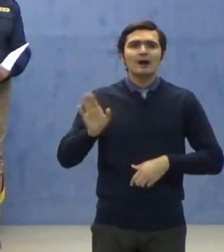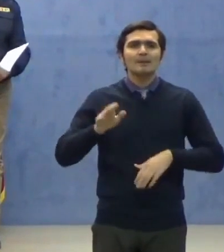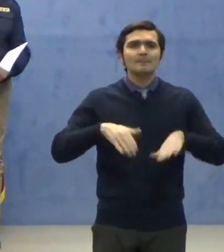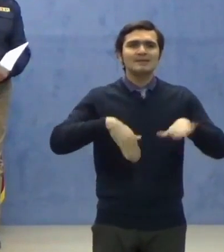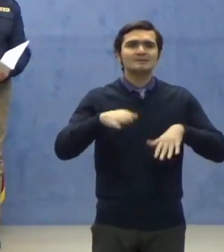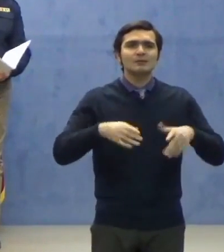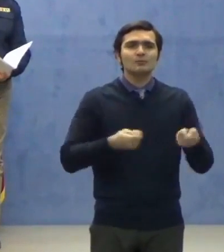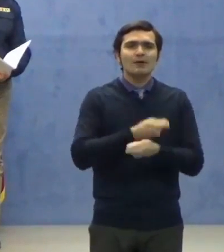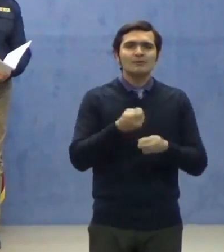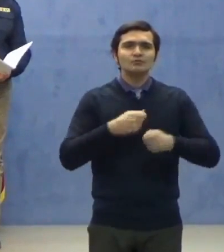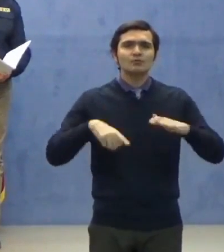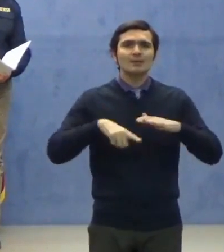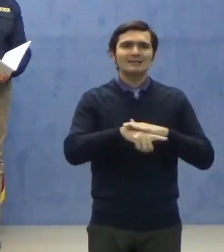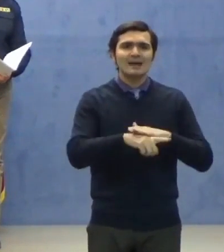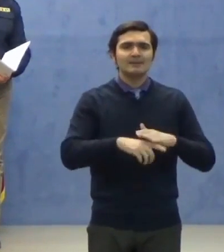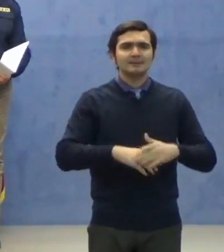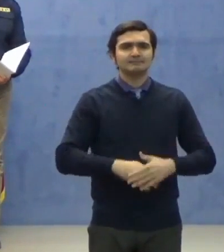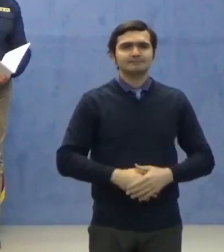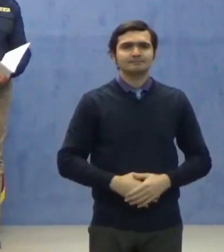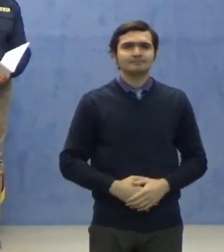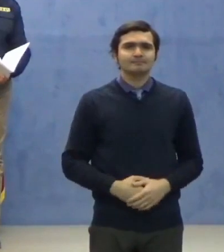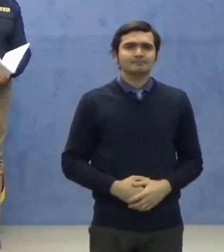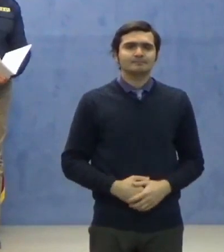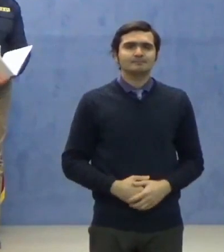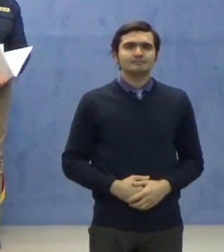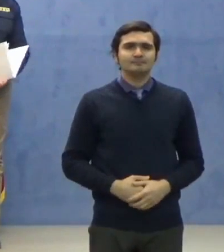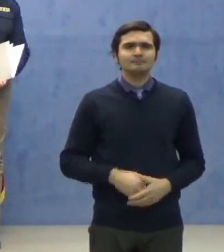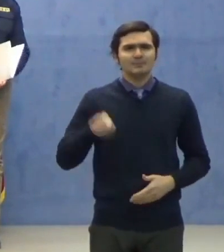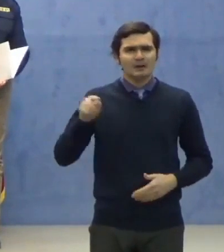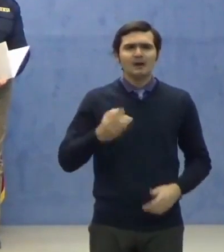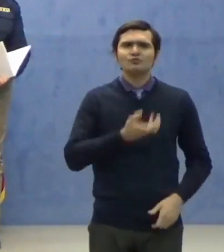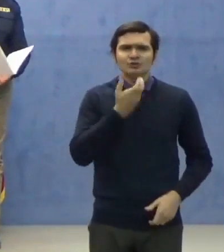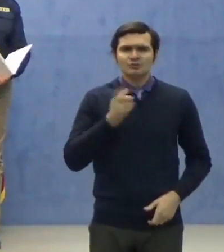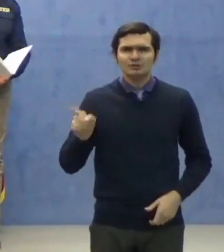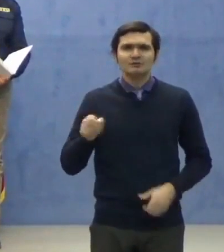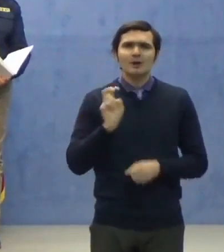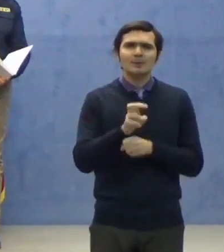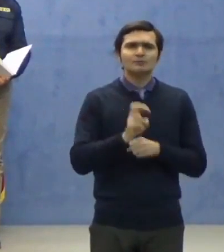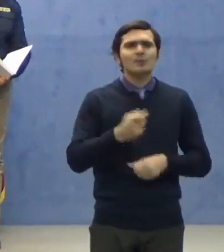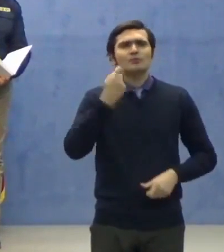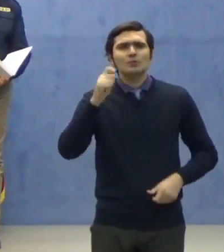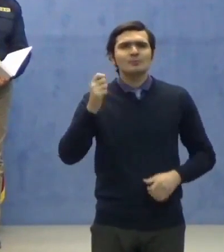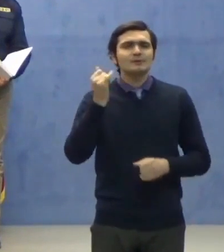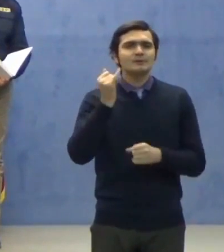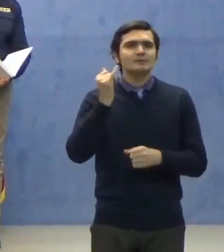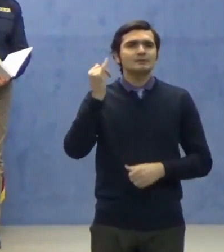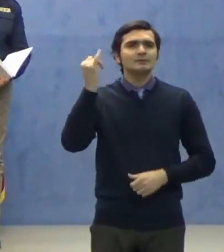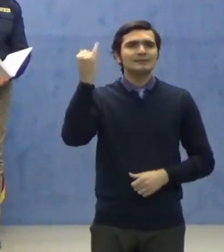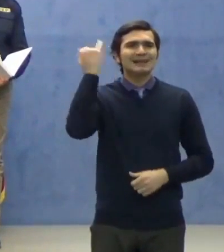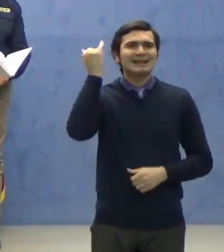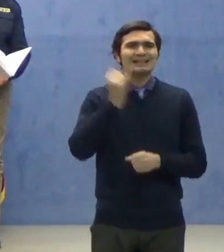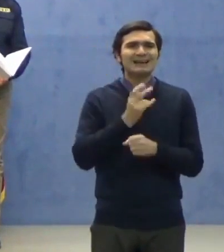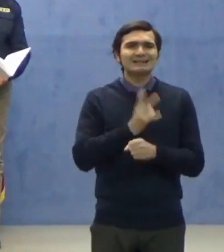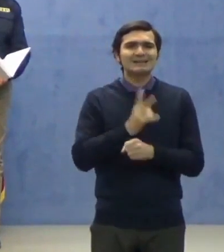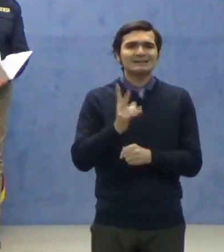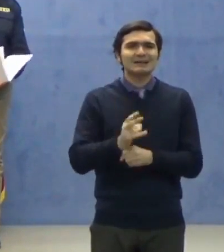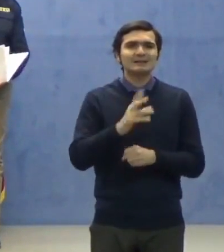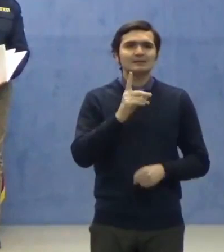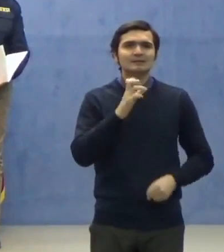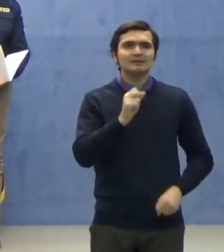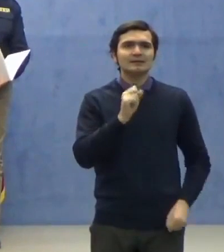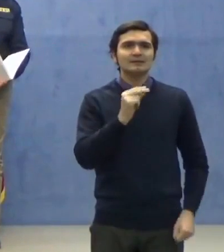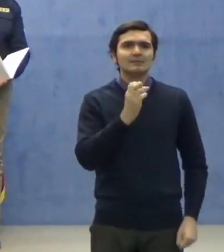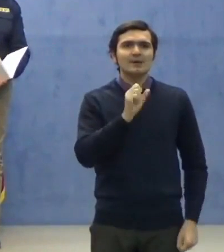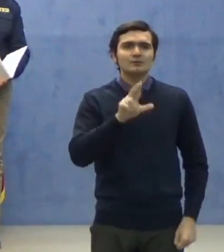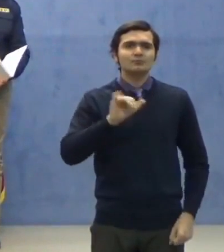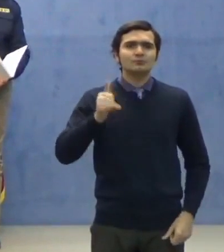Afacerilor Interne. La ședință au participat domnii secretari de stat Bogdan Despescu și Raed